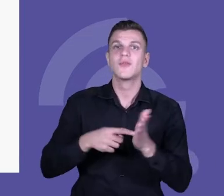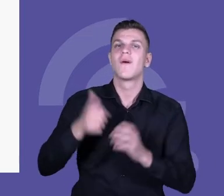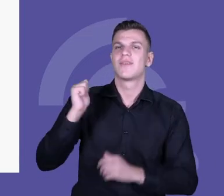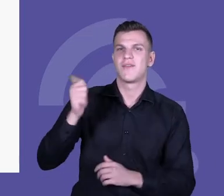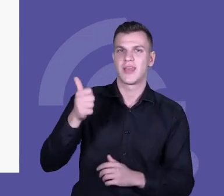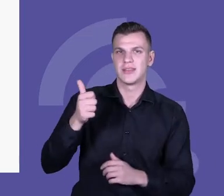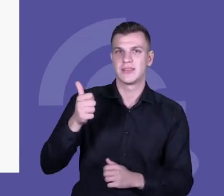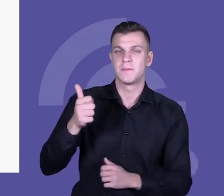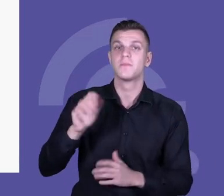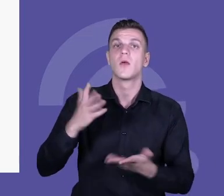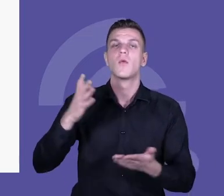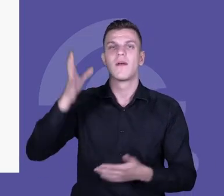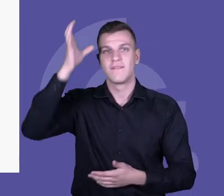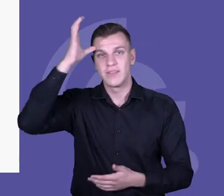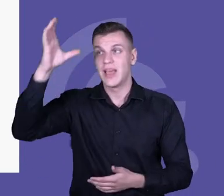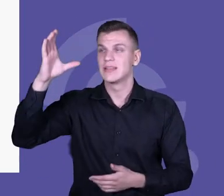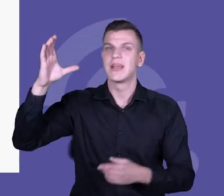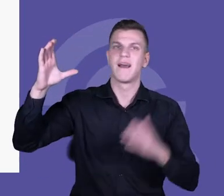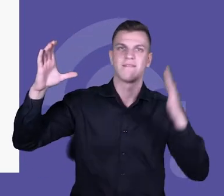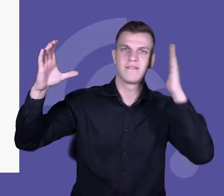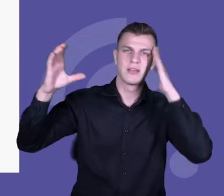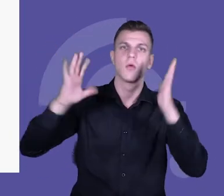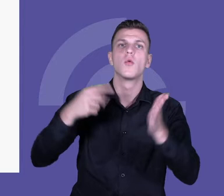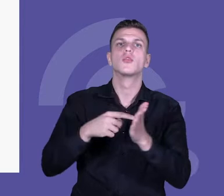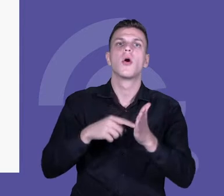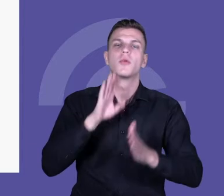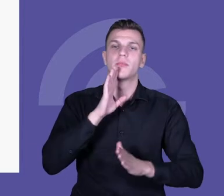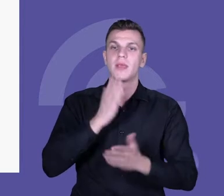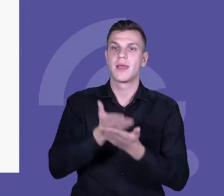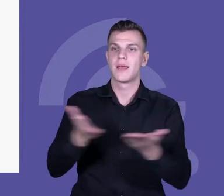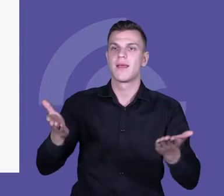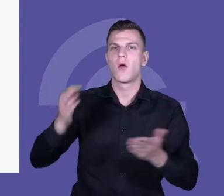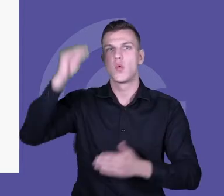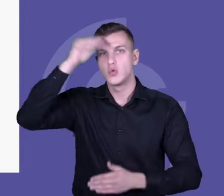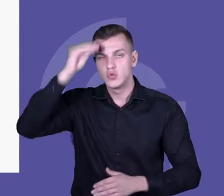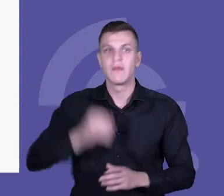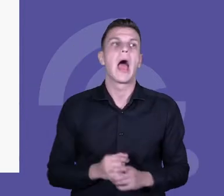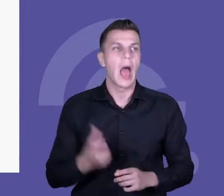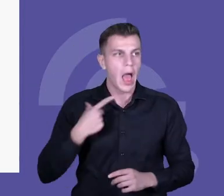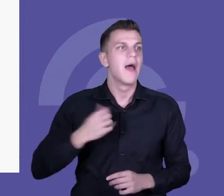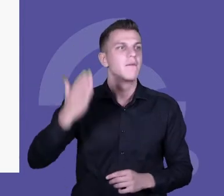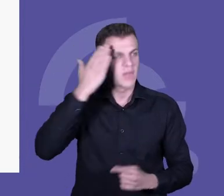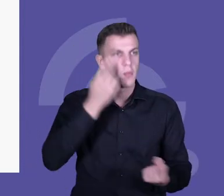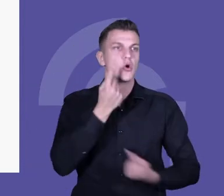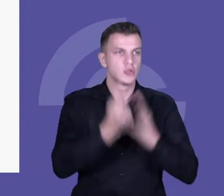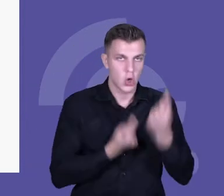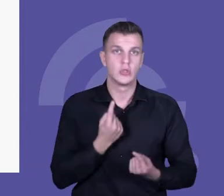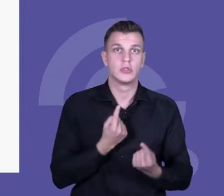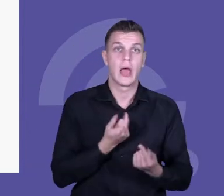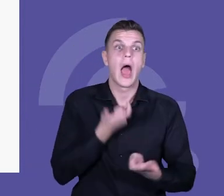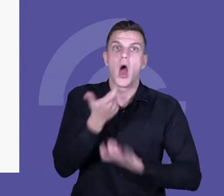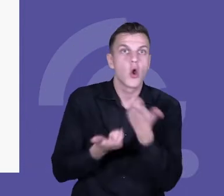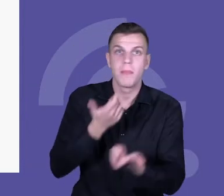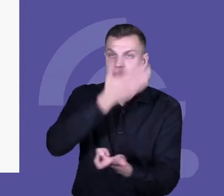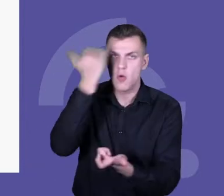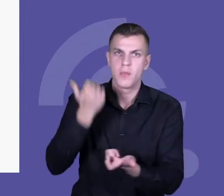wykorzystywanie wiedzy, taki święty gra w edukacji, bo my nie chcielibyśmy tylko, żeby nasi uczniowie rozumieli, co się dzieje wokół nich, ale chcielibyśmy, żeby mogli też z tym światem wchodzić w